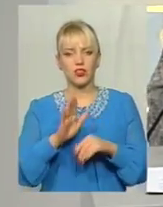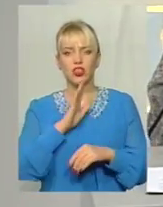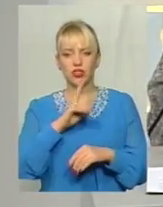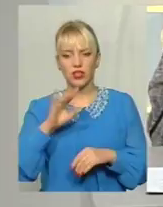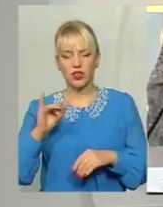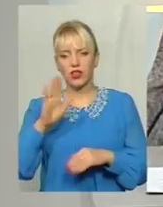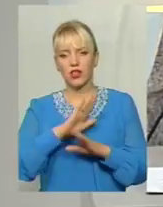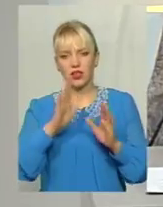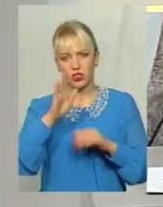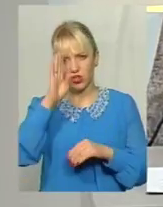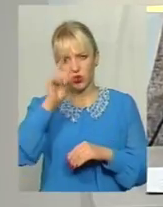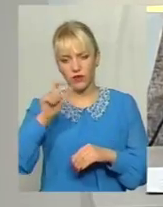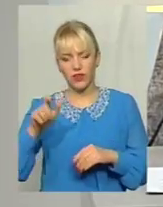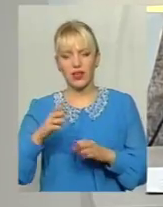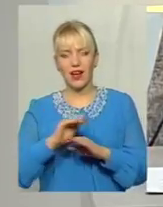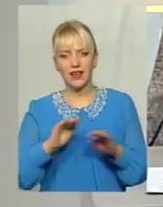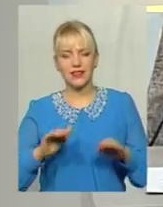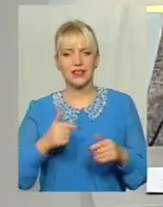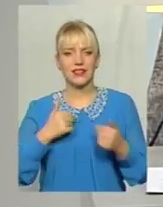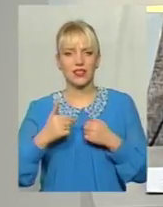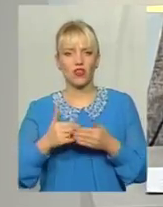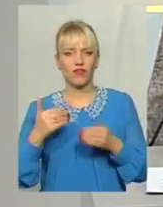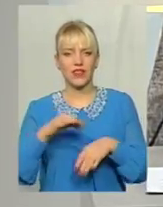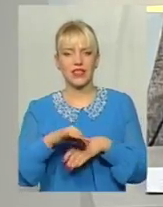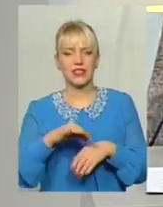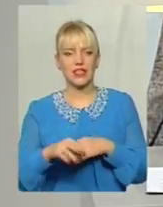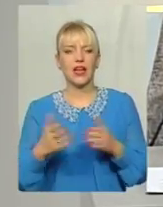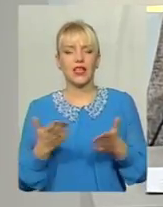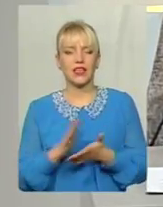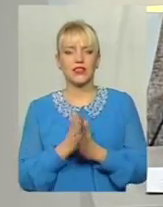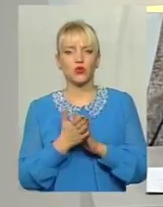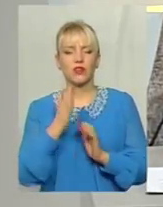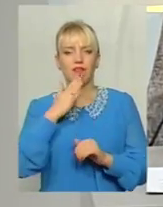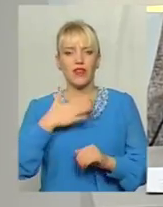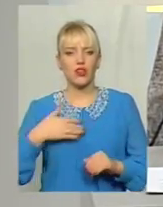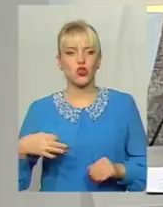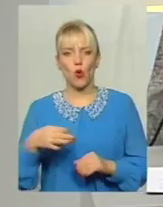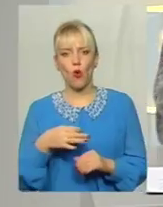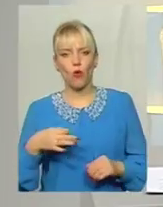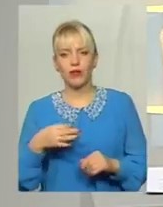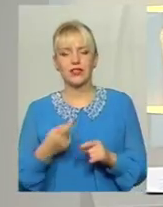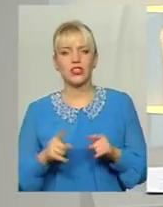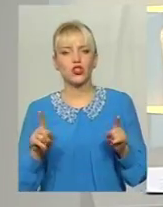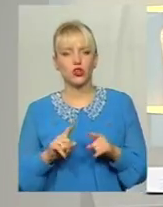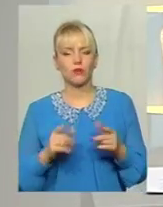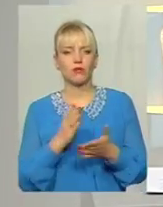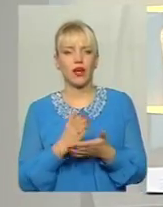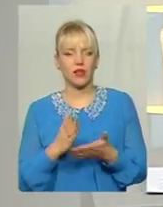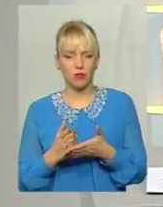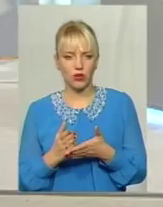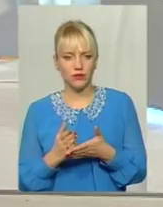чоловіки, а й діти страждають від насилля Яка ситуація в нашій області, що маємо,